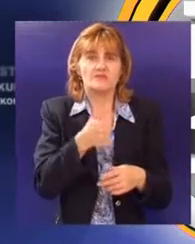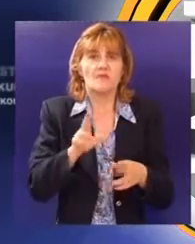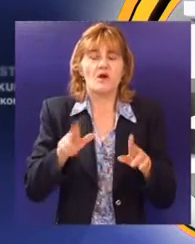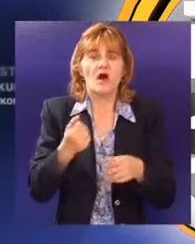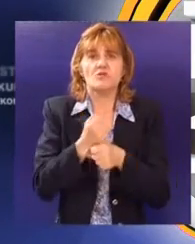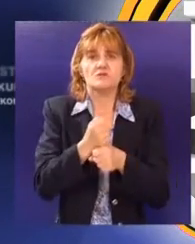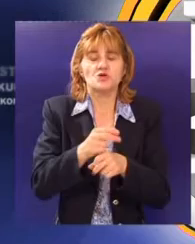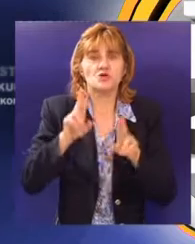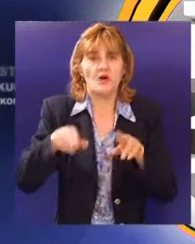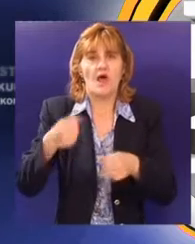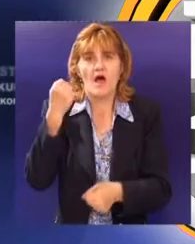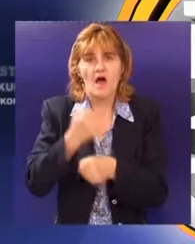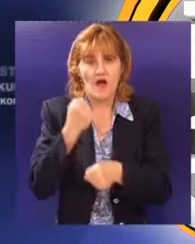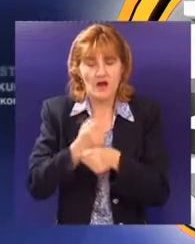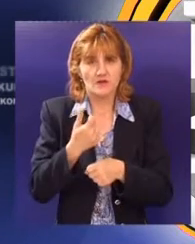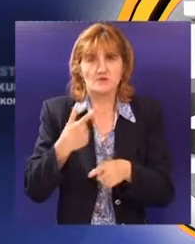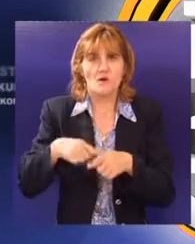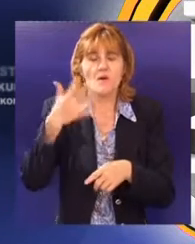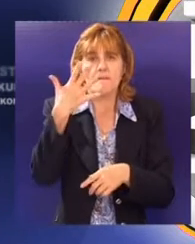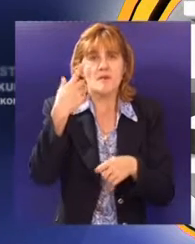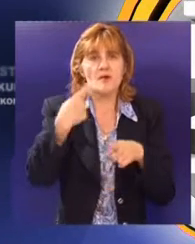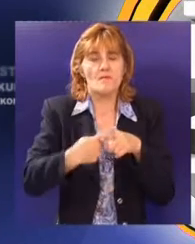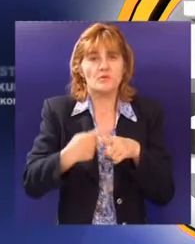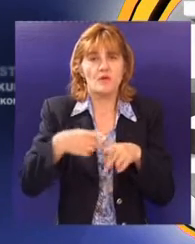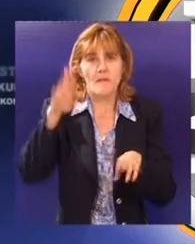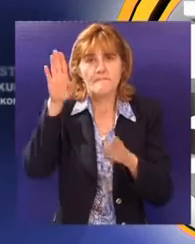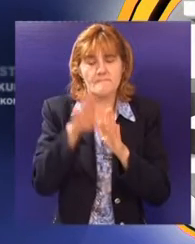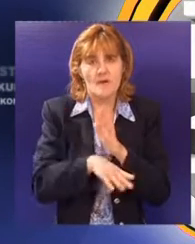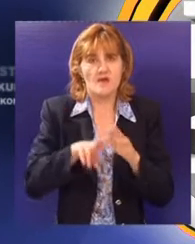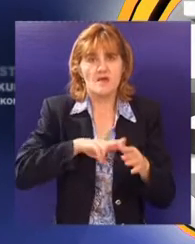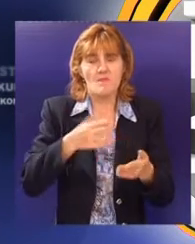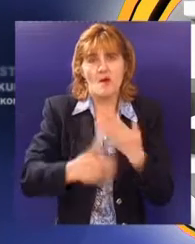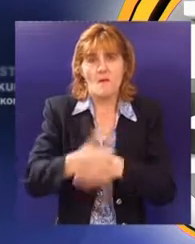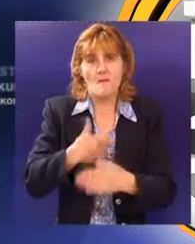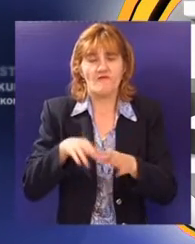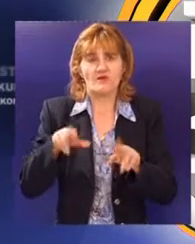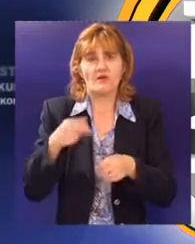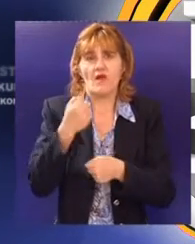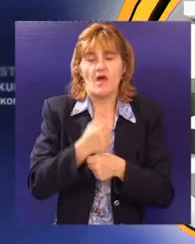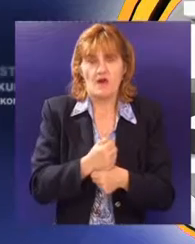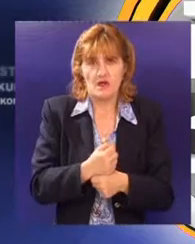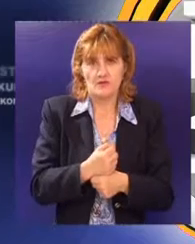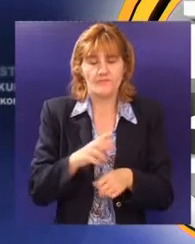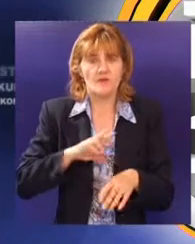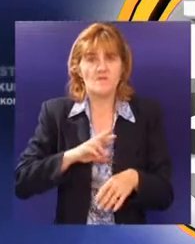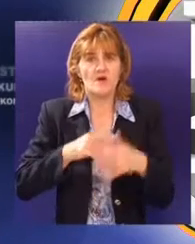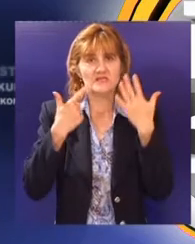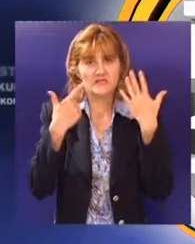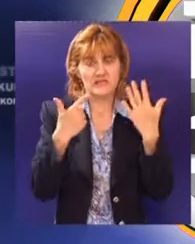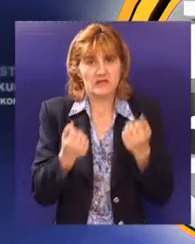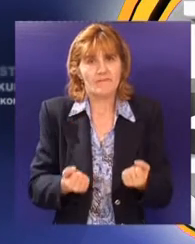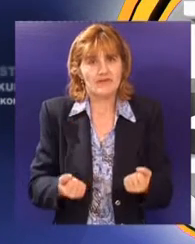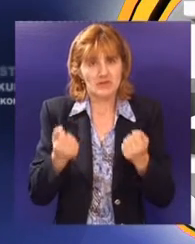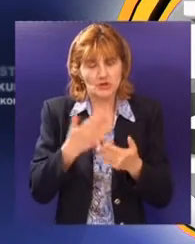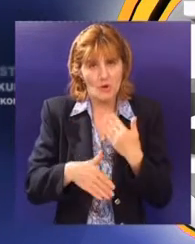zaštite na radu, gde zbog pet puta manjeg broja gradilišta i sve veće kontrole ima manje povreda na radu. Sedam teških i jedna smrtna